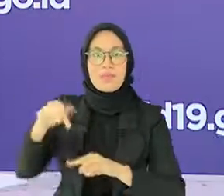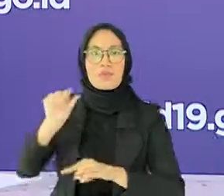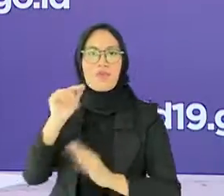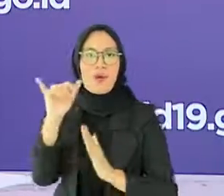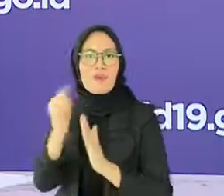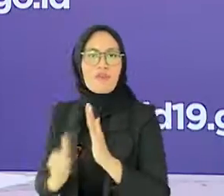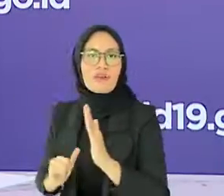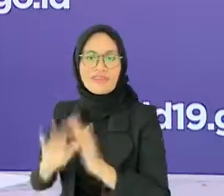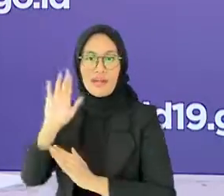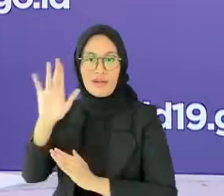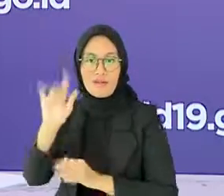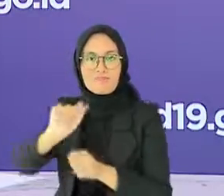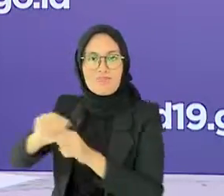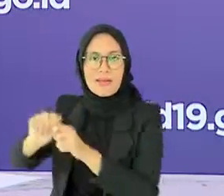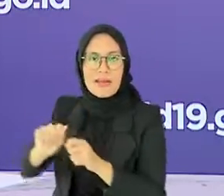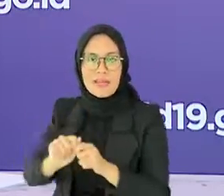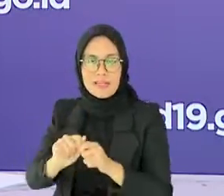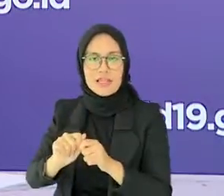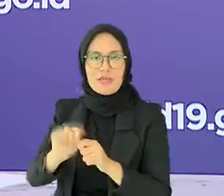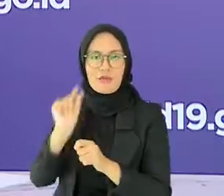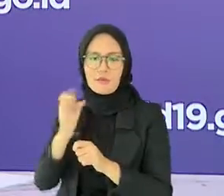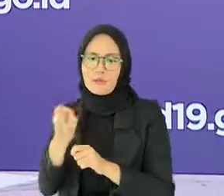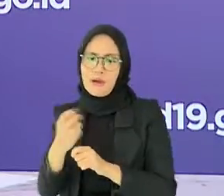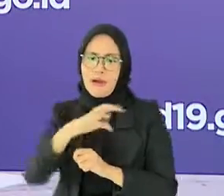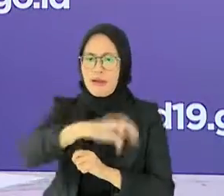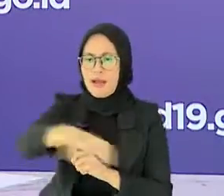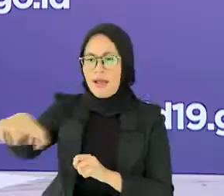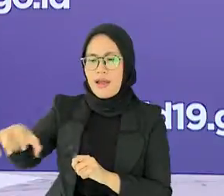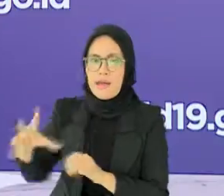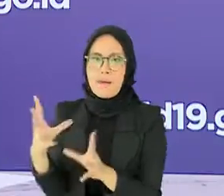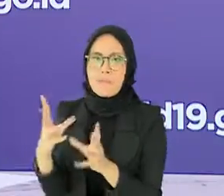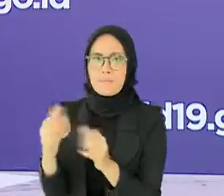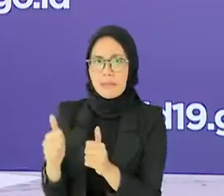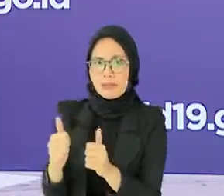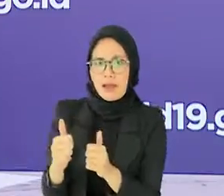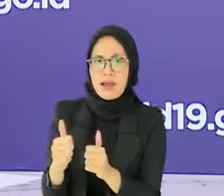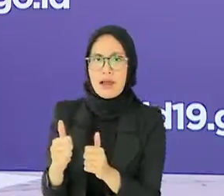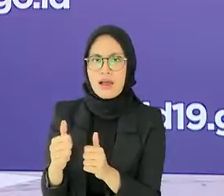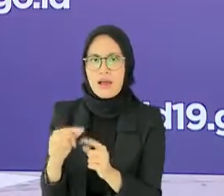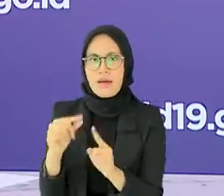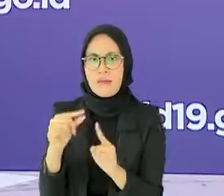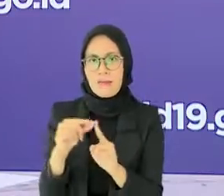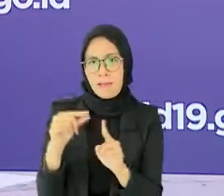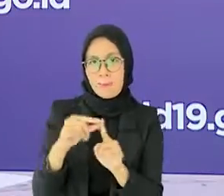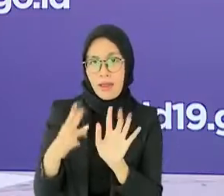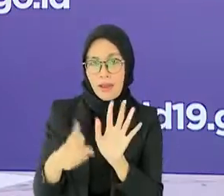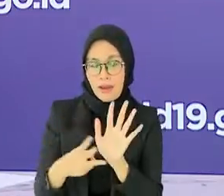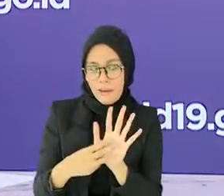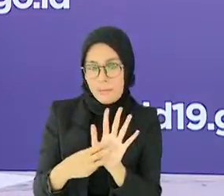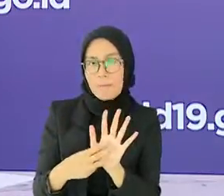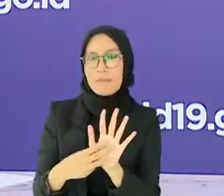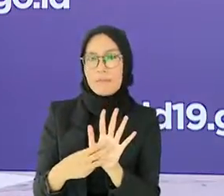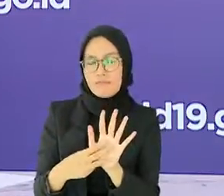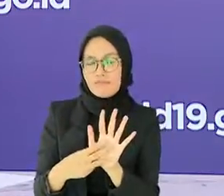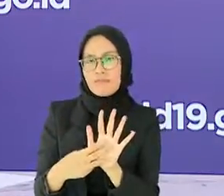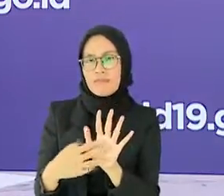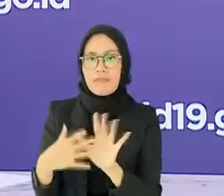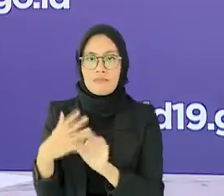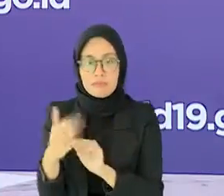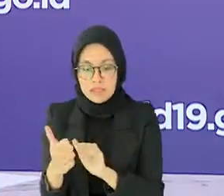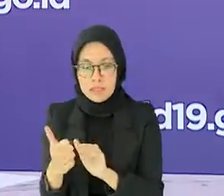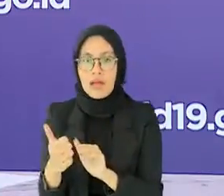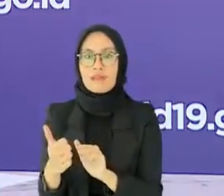evaluasi dan perbaikan bagi daerah telah diizinkan melakukan PTM atau pendidikan tatap muka untuk